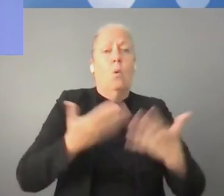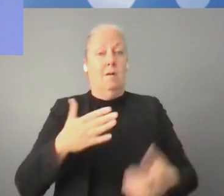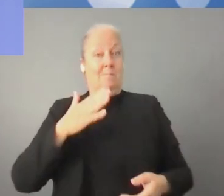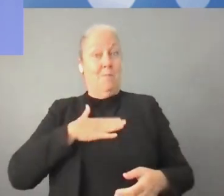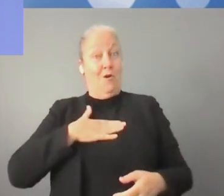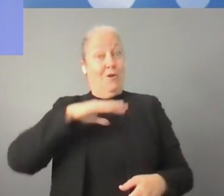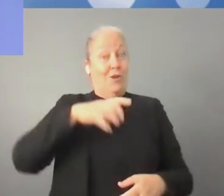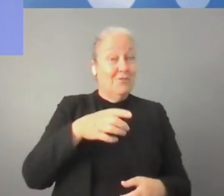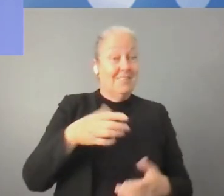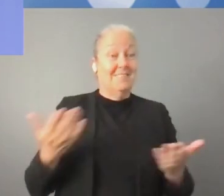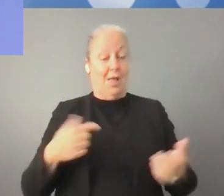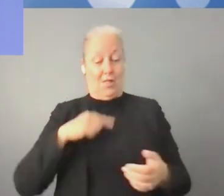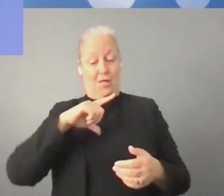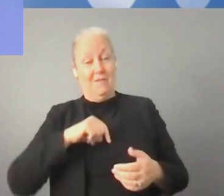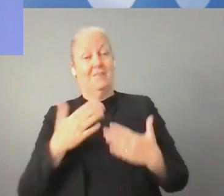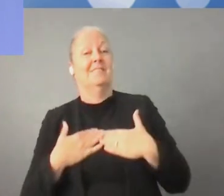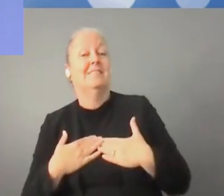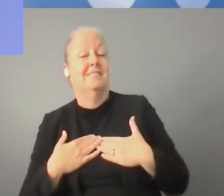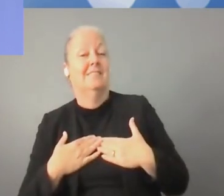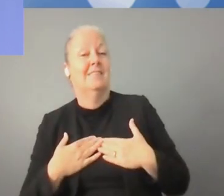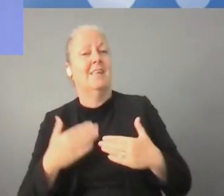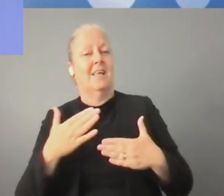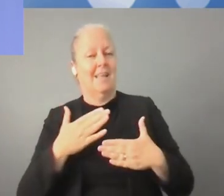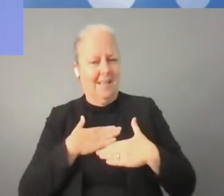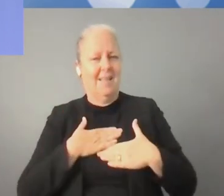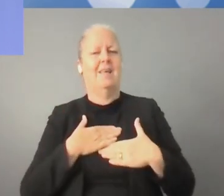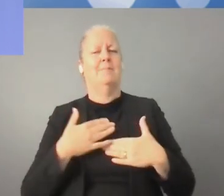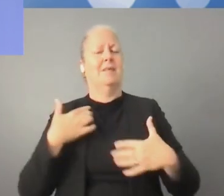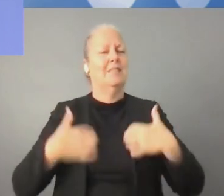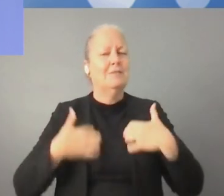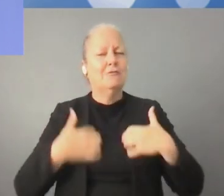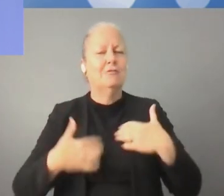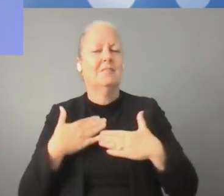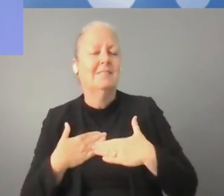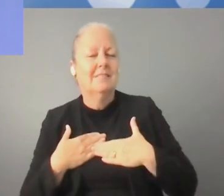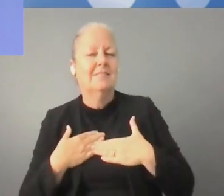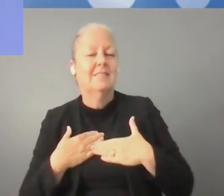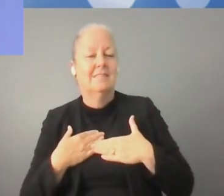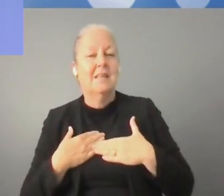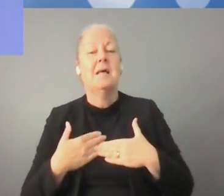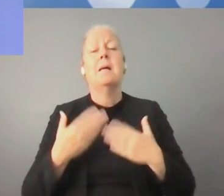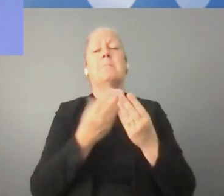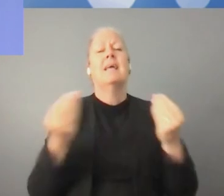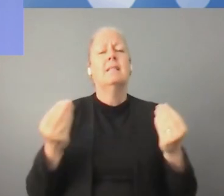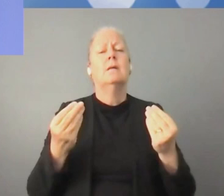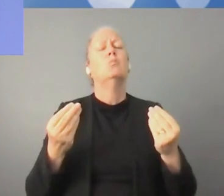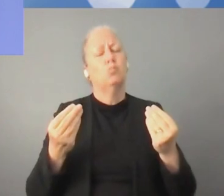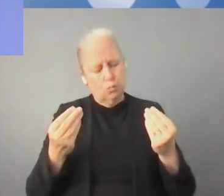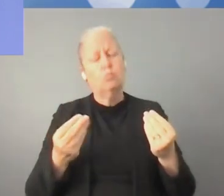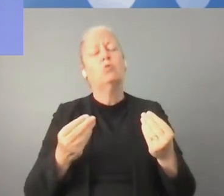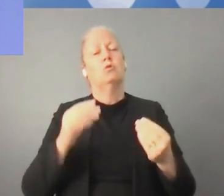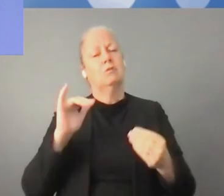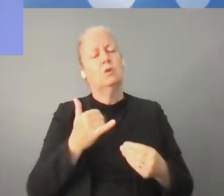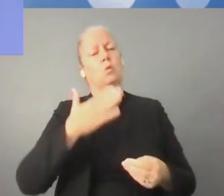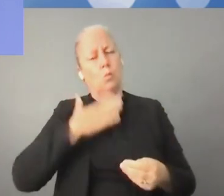هؤلاء الناس هم جاهزون لإنشاء وتأسيس مثل هذه الشركات في بلدي مثلاً؟